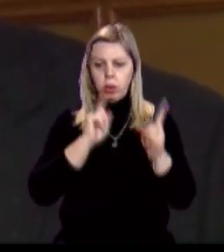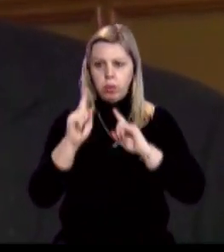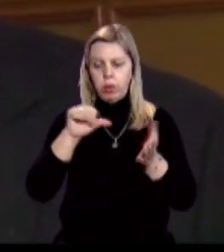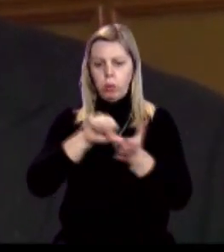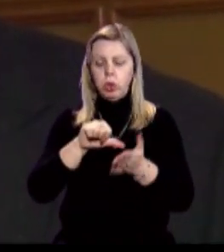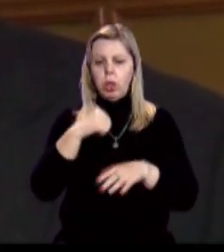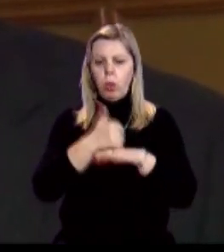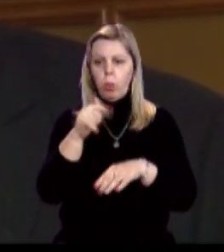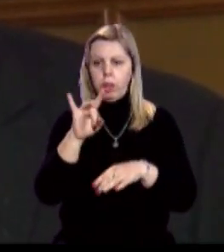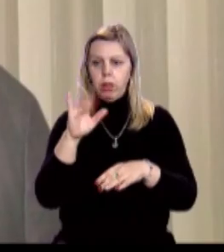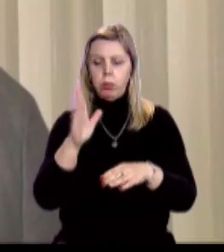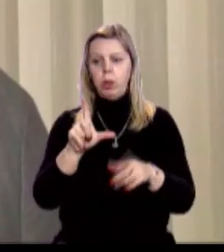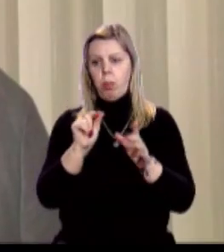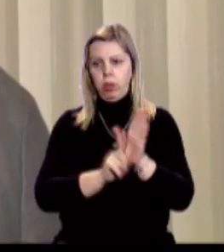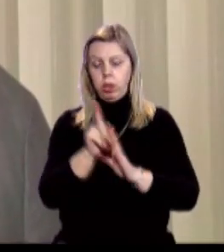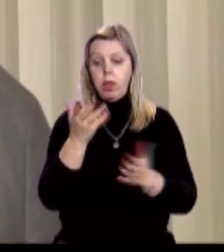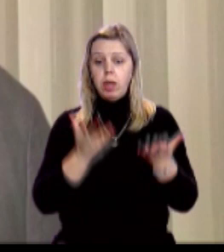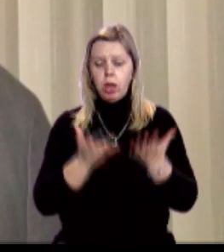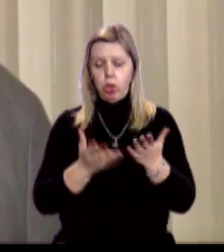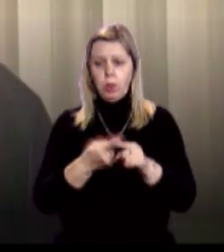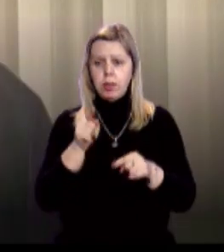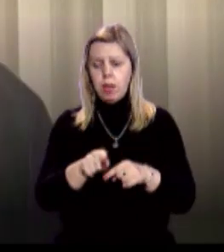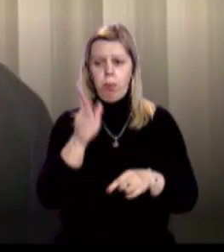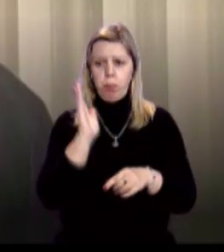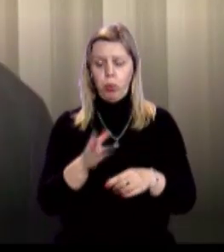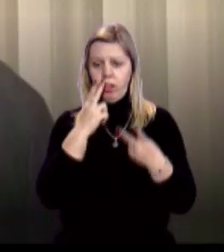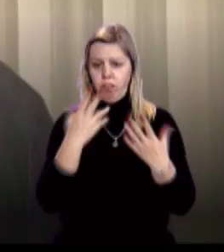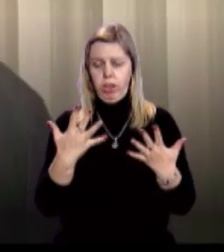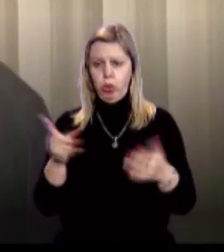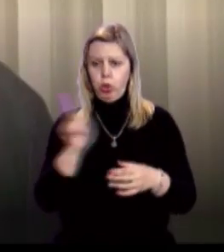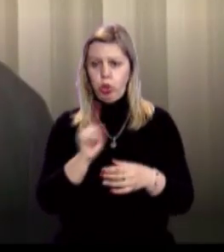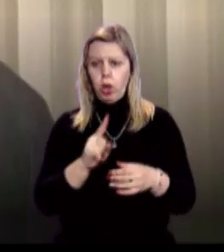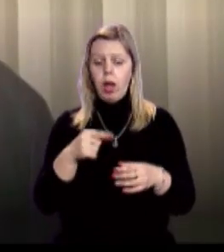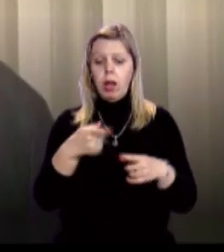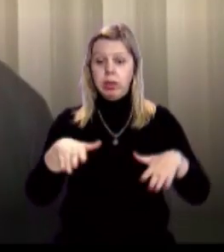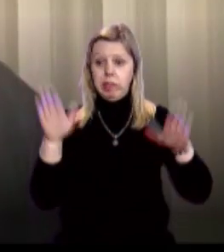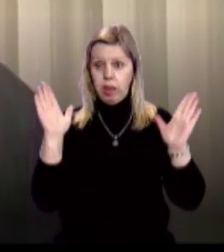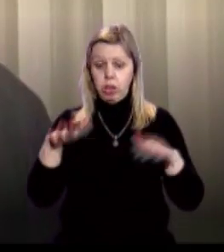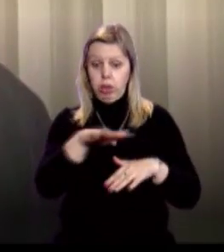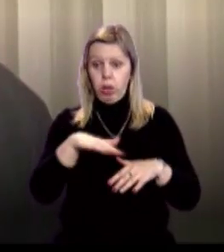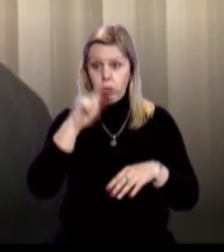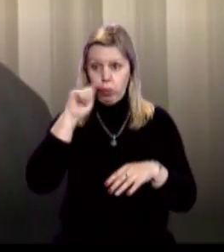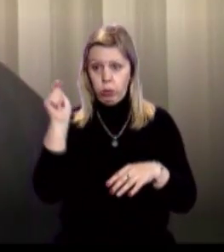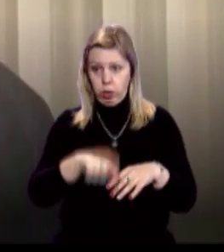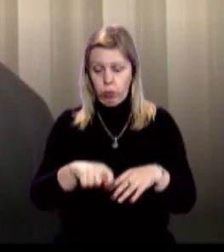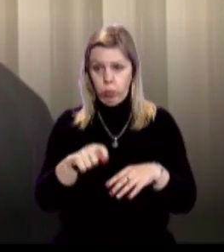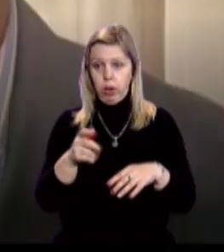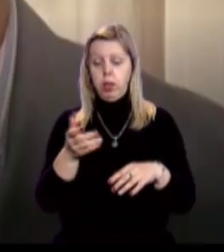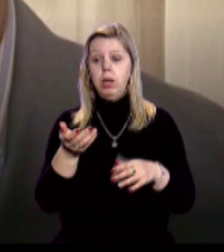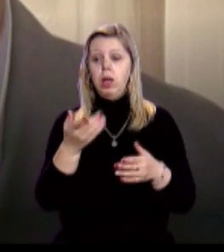за участі губернатора, але це буде тільки з понеділка». «Якщо це буде видно, що йде здача територіальної цілісності і